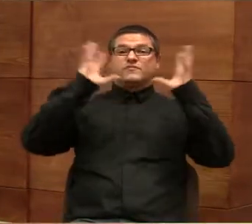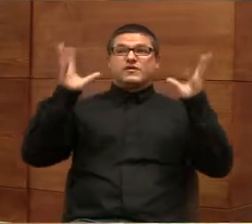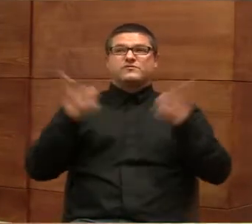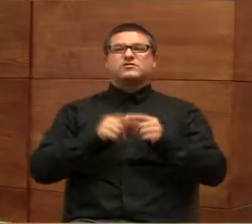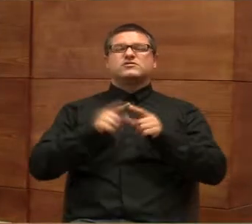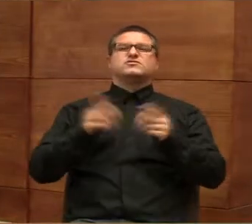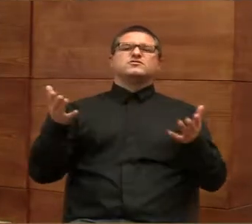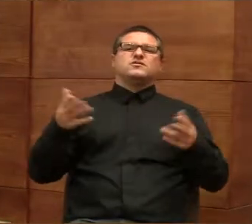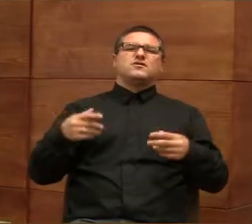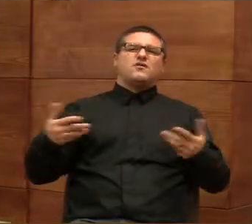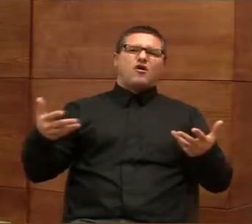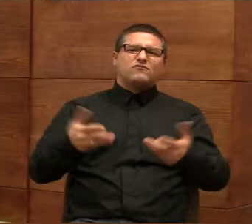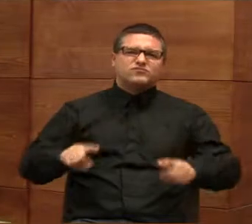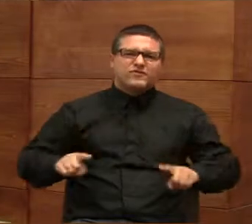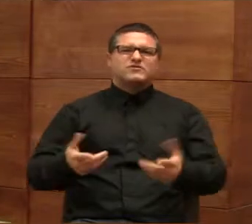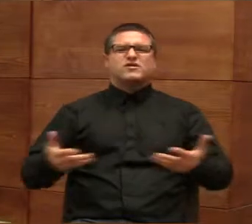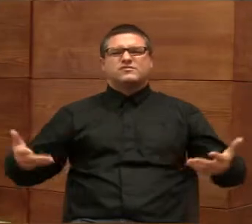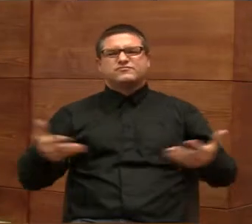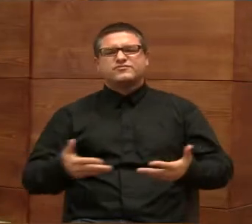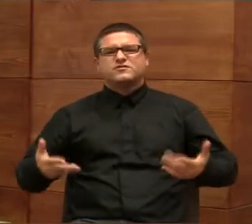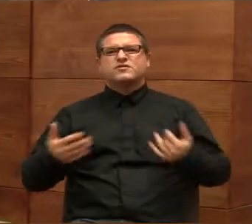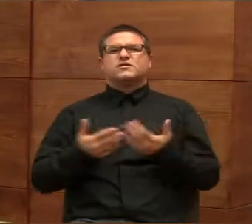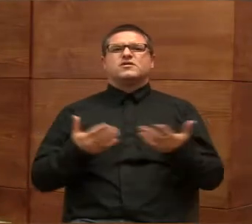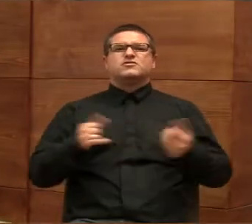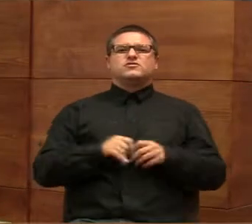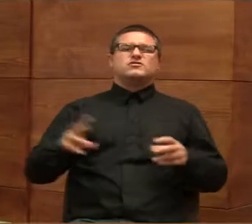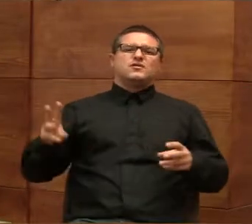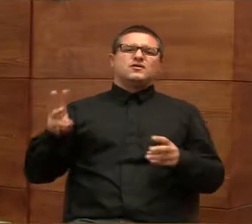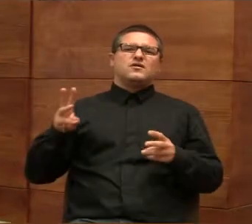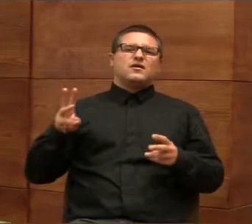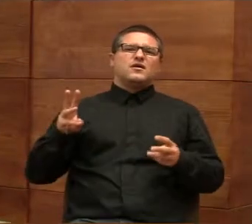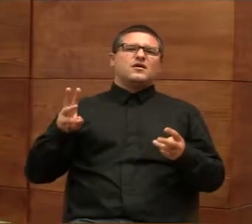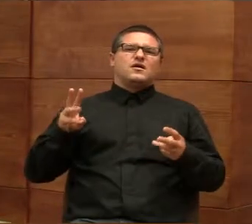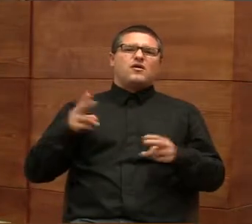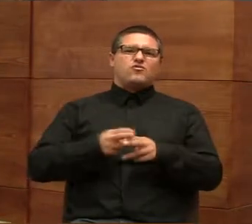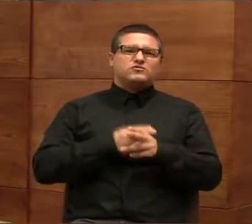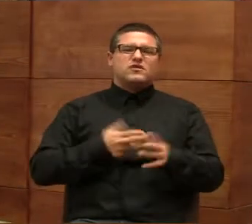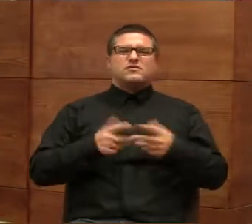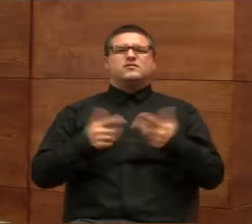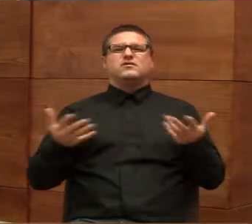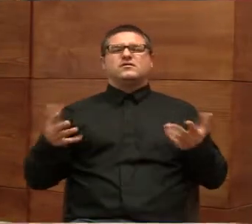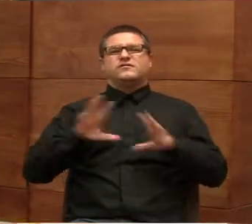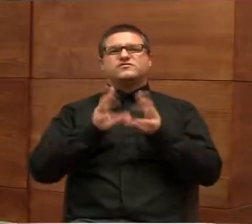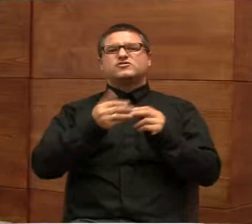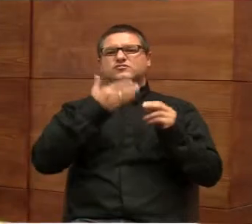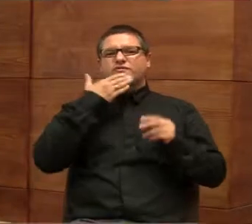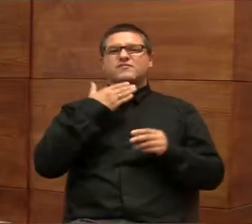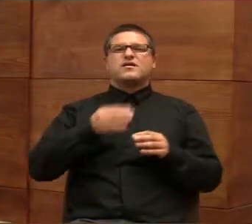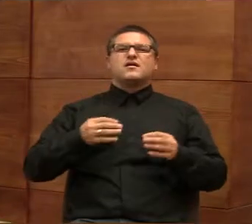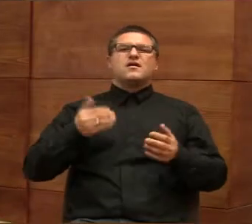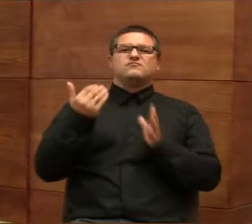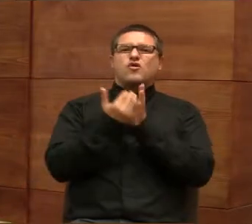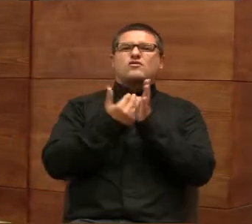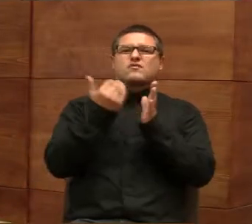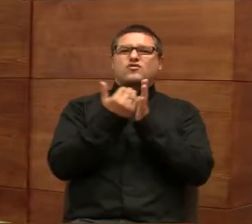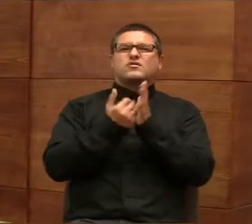czy to instytuczymy, czy my jako reprezentujący, ja jako W, lub reprezentujący W, czy jakieś stowarzyszenie, wszyscy mówimy system, system taki